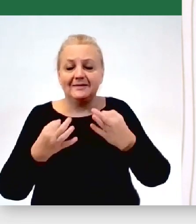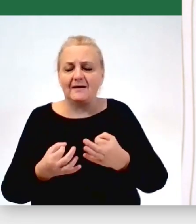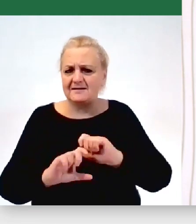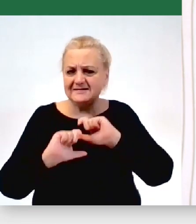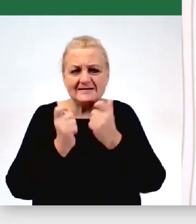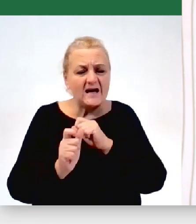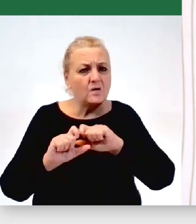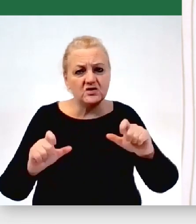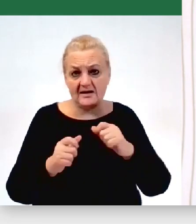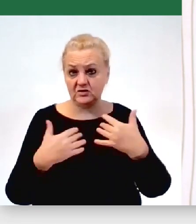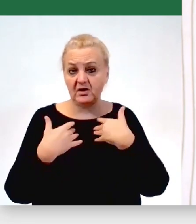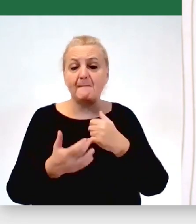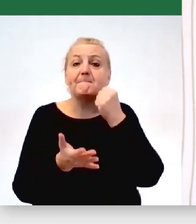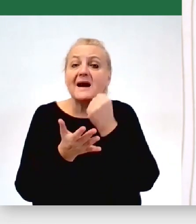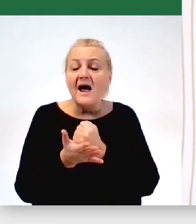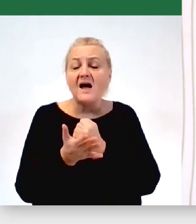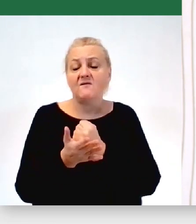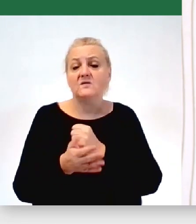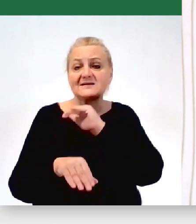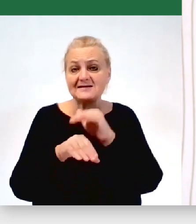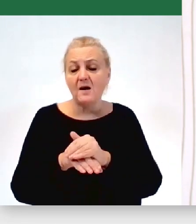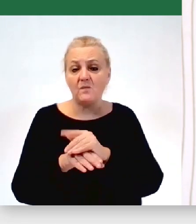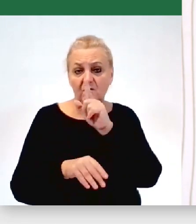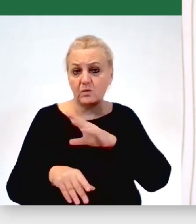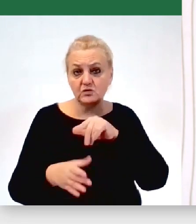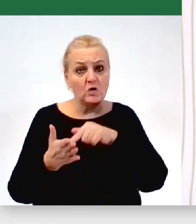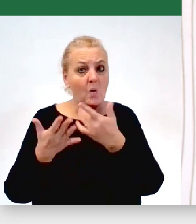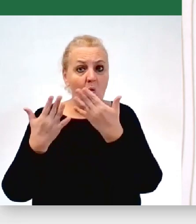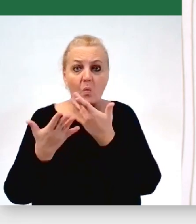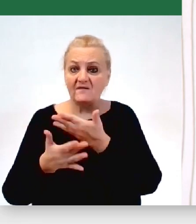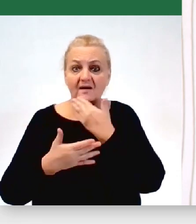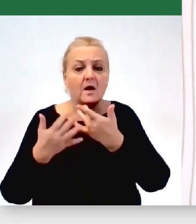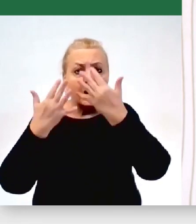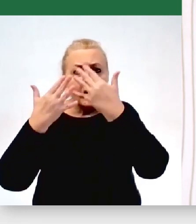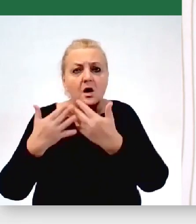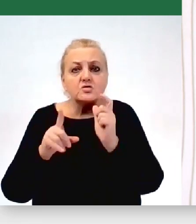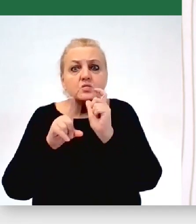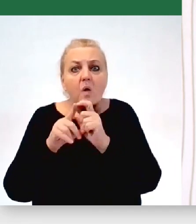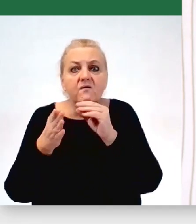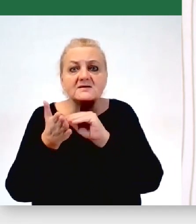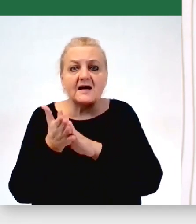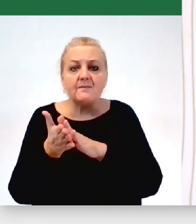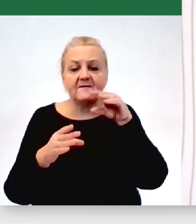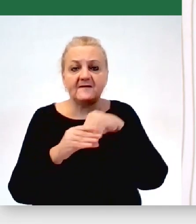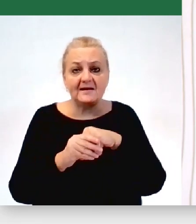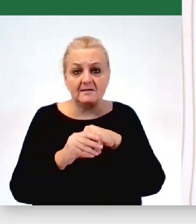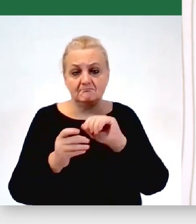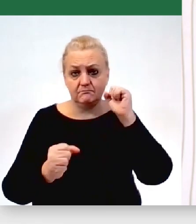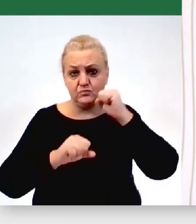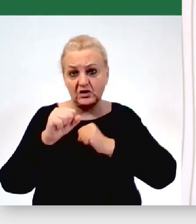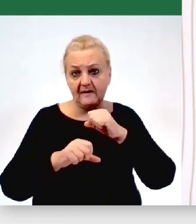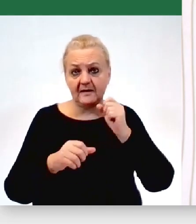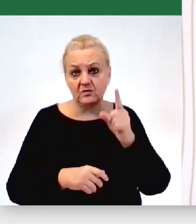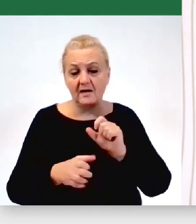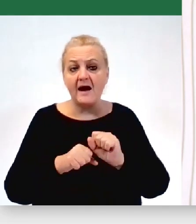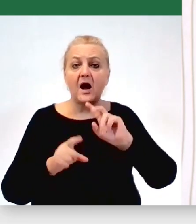zamówień publicznych. I wiecie państwo, że to prawo zamówień publicznych nie jest proste. Rozlicza się nas z każdego słowa zapisanego w przetargu. A z drugiej